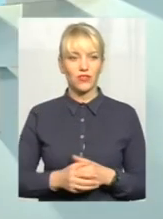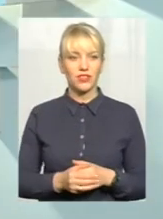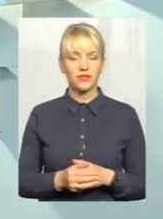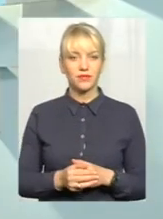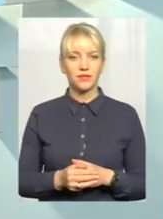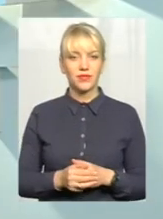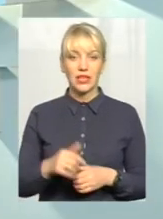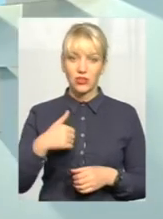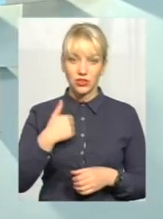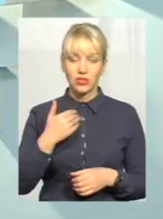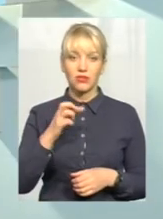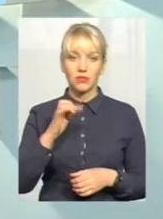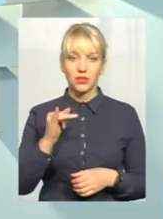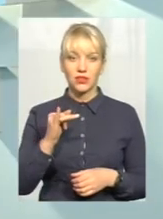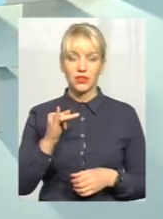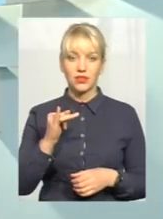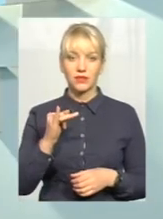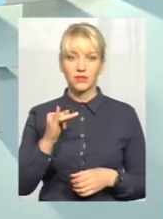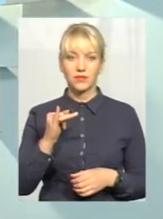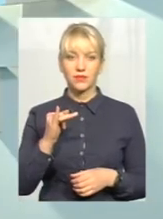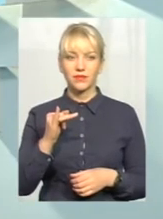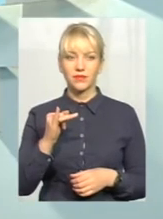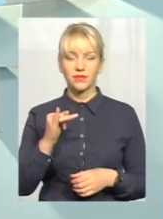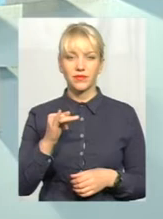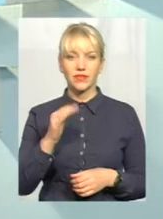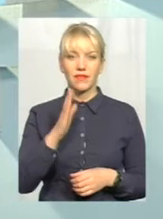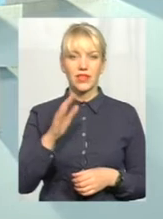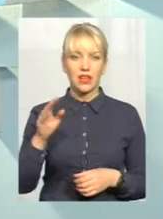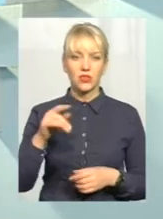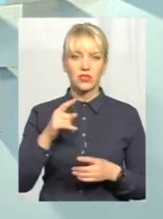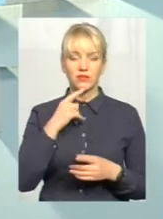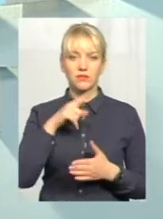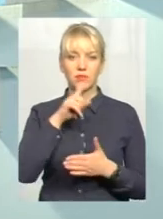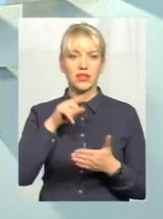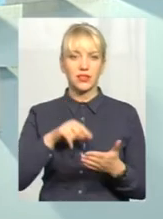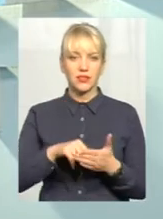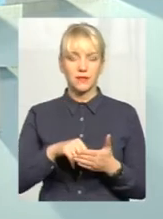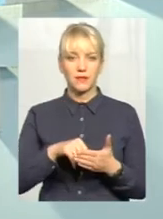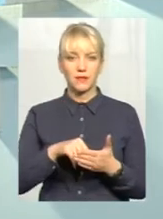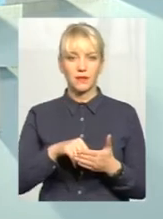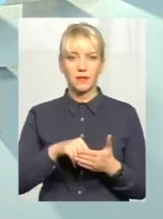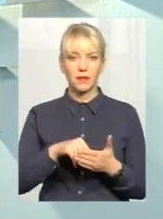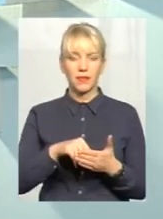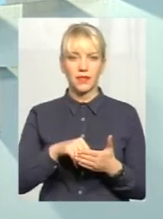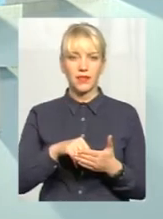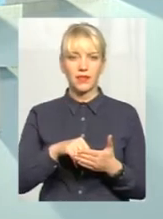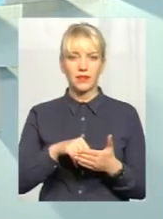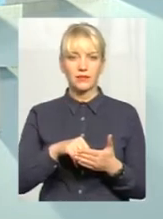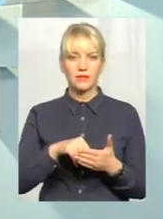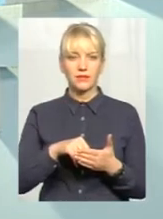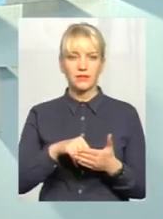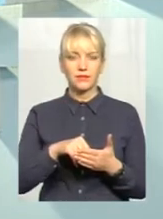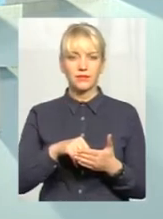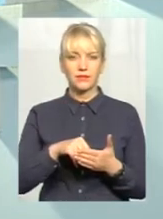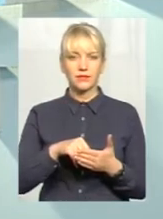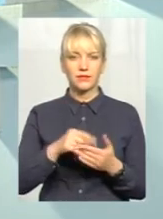Слухаємо вас. запитання свій Віталійовичі задати? Тому що я бачу приймання уваги до чорної громади. Я хочу такий